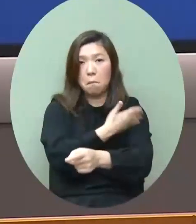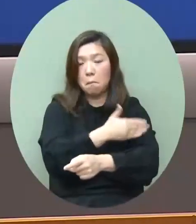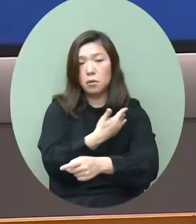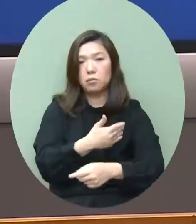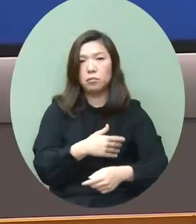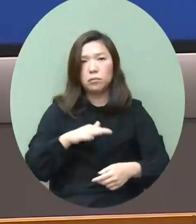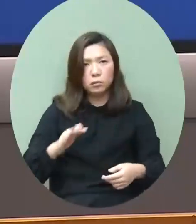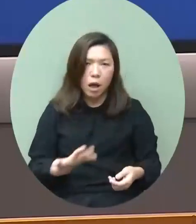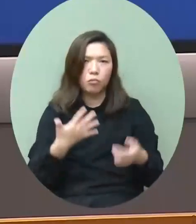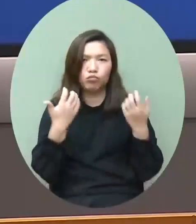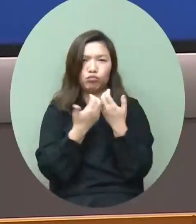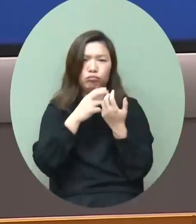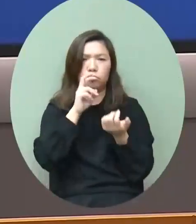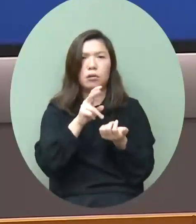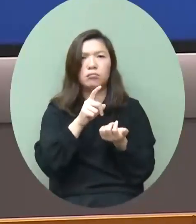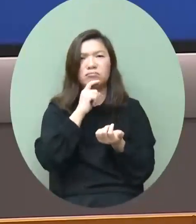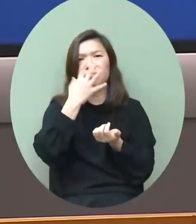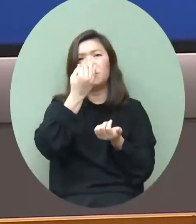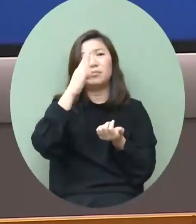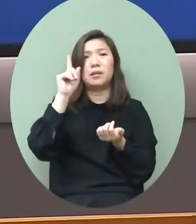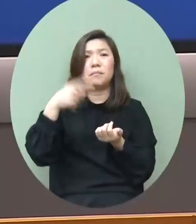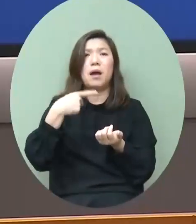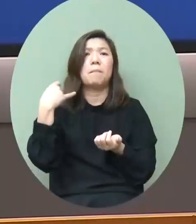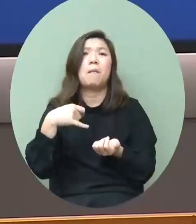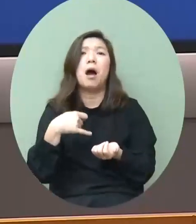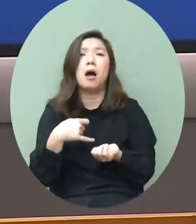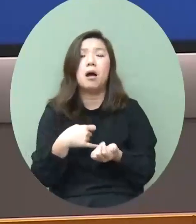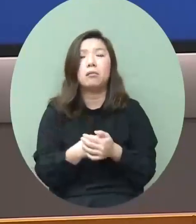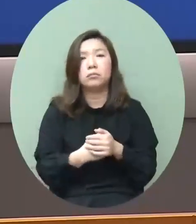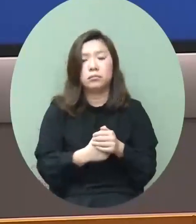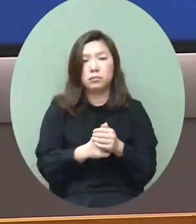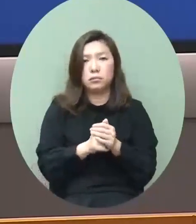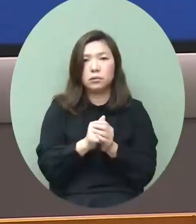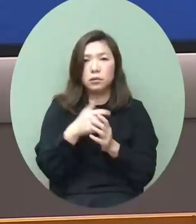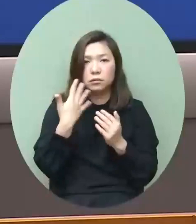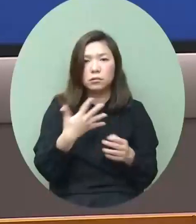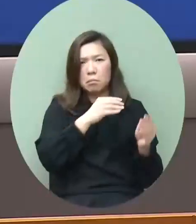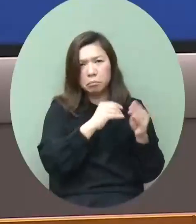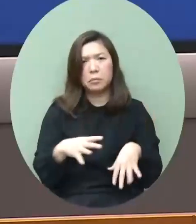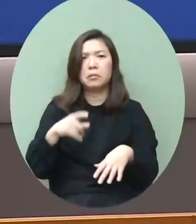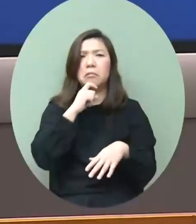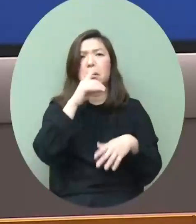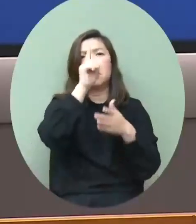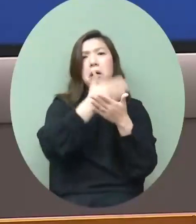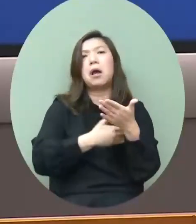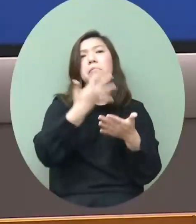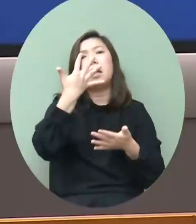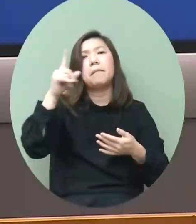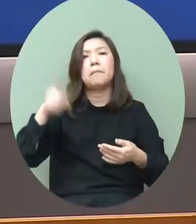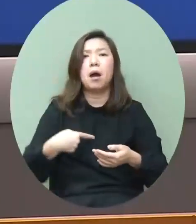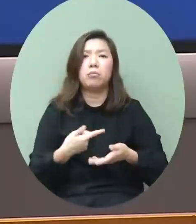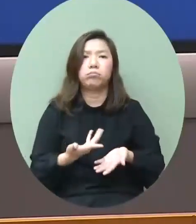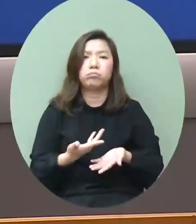但最新的數字是不到34萬所以移入又少了幾萬人